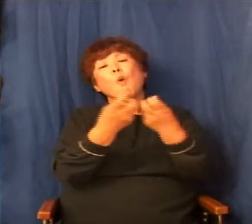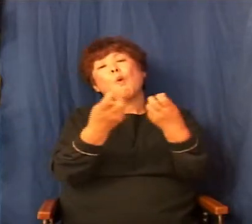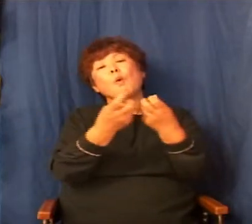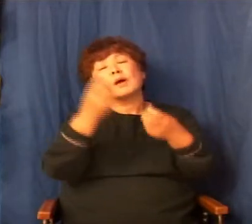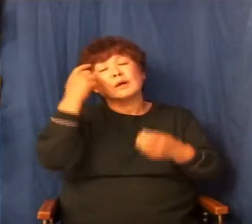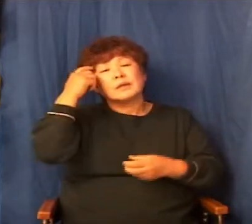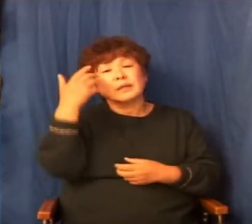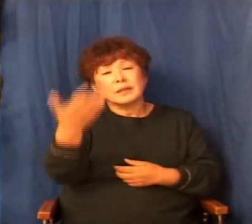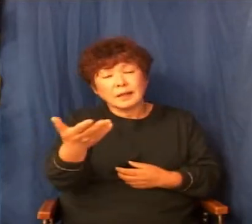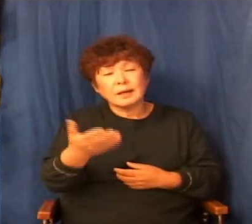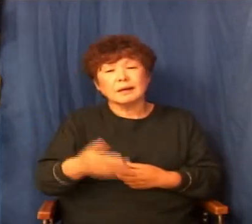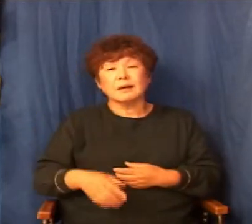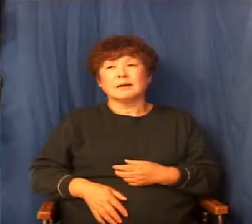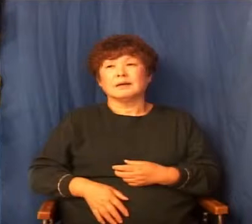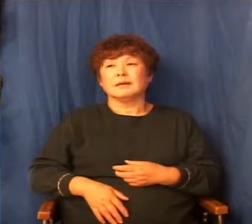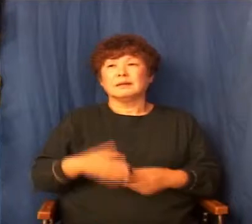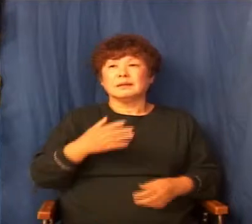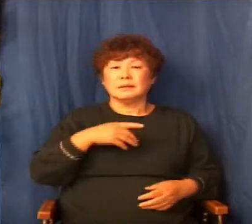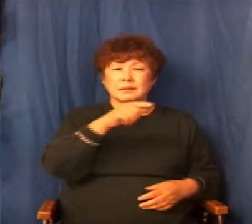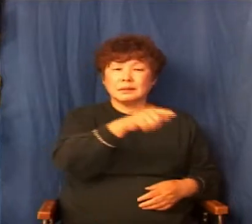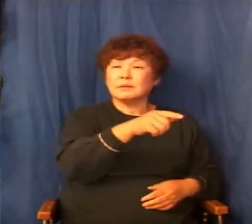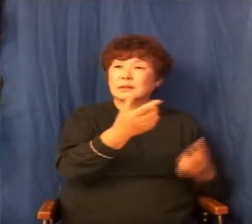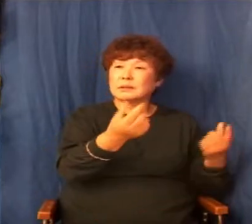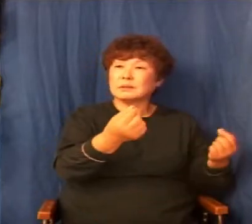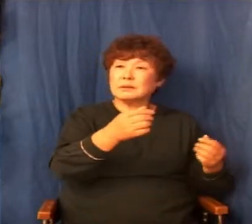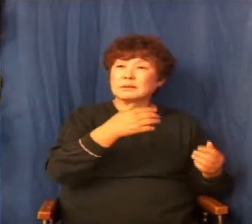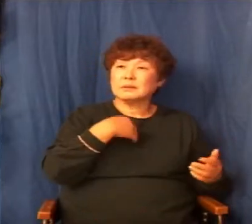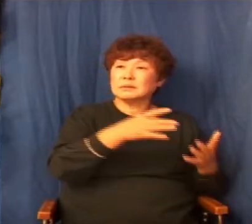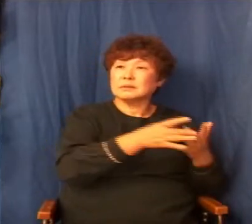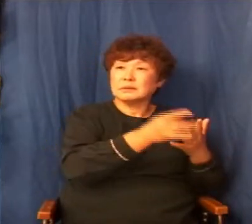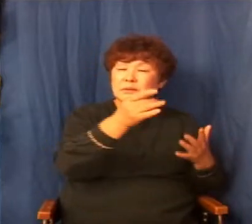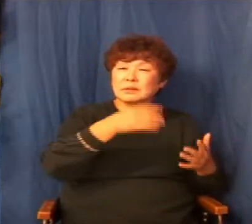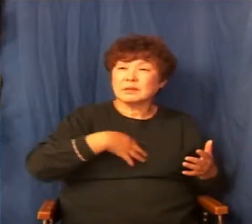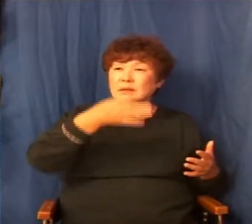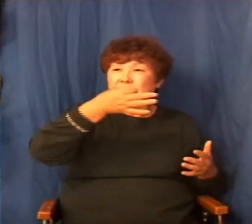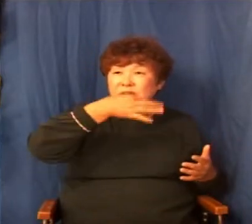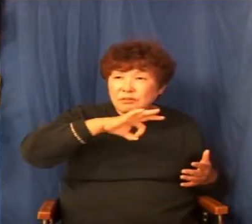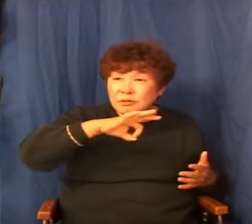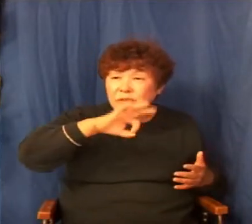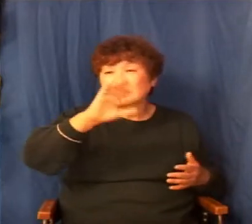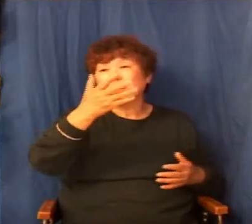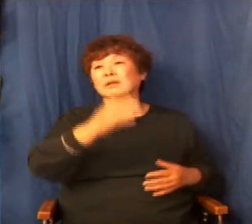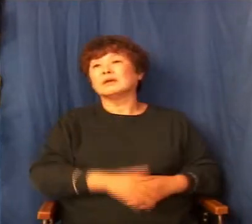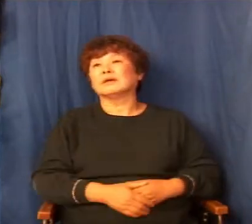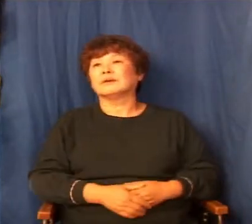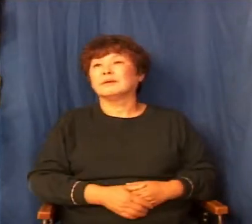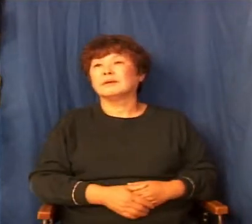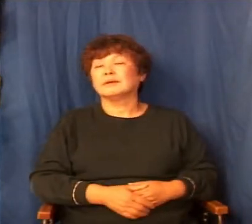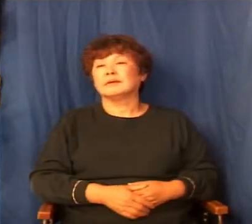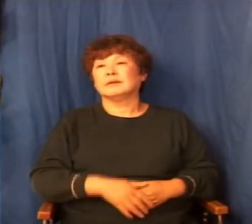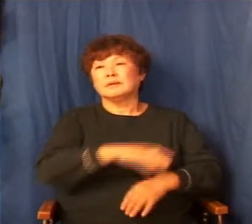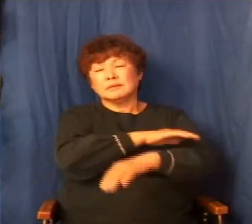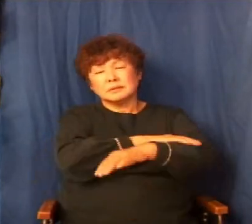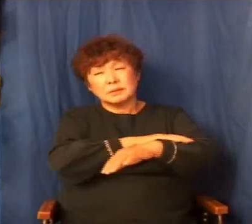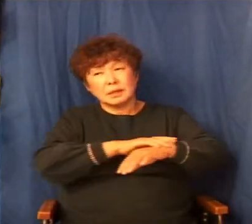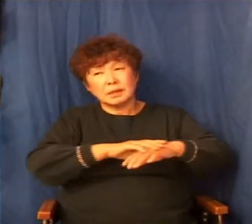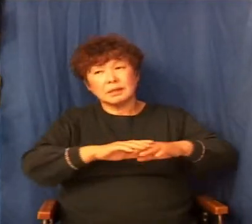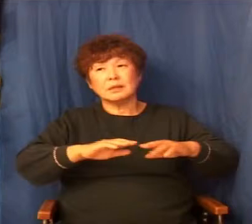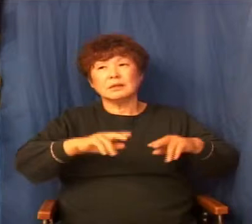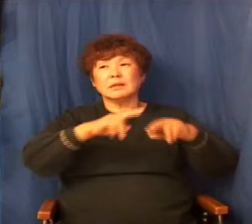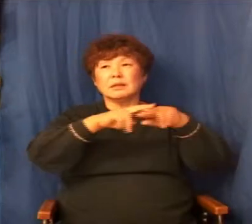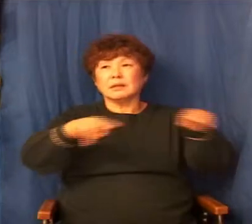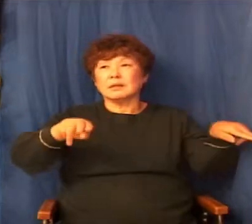선택하면 나에게 큰 유익이 되는데 나에게 참 좋게 잘 풀릴 것 같은데